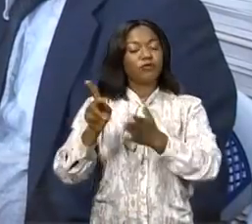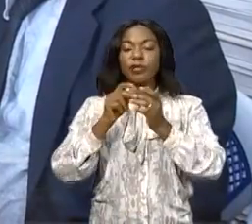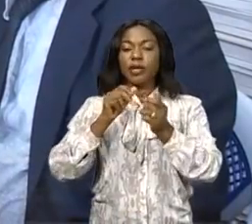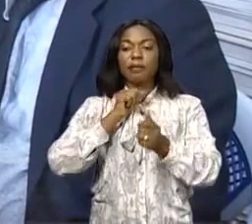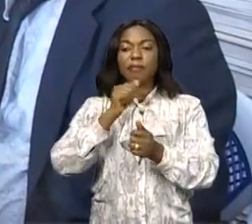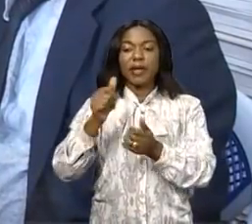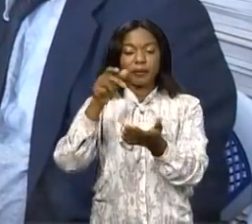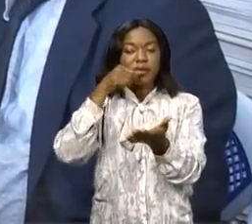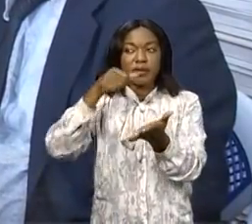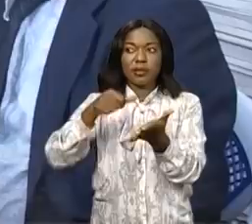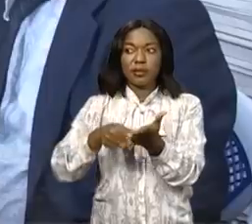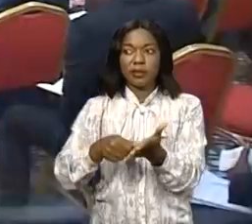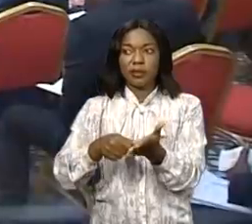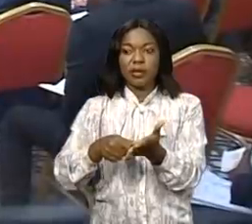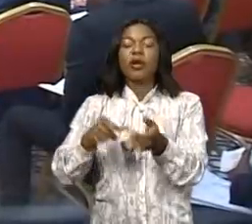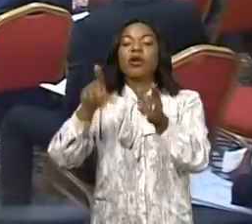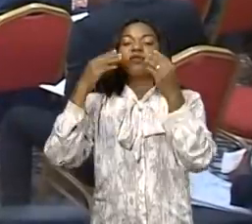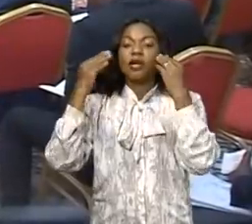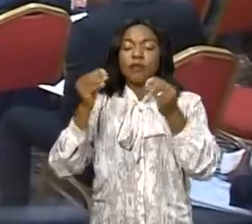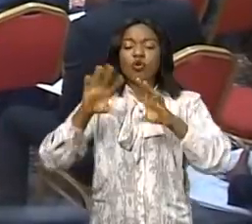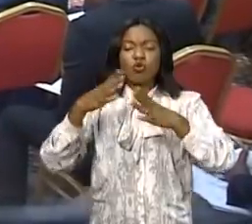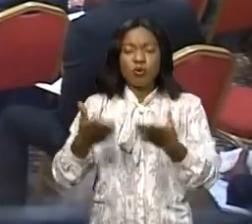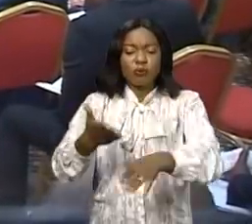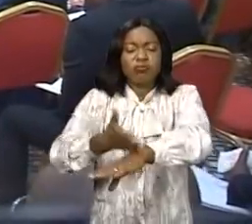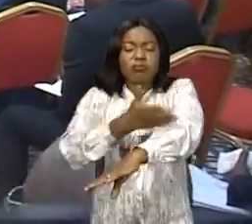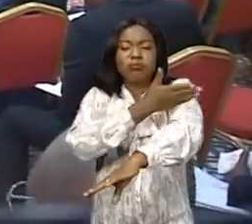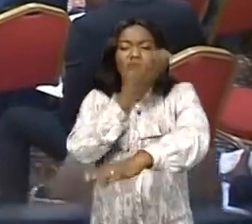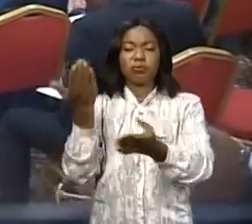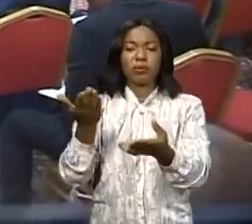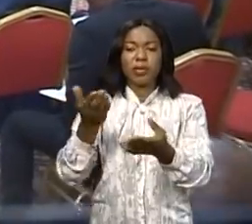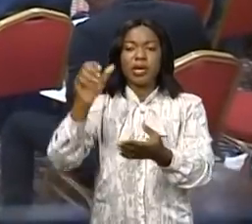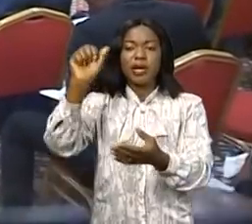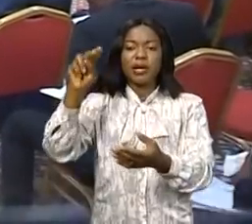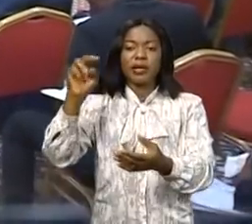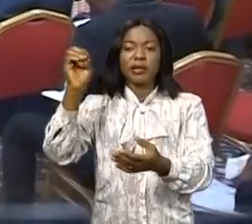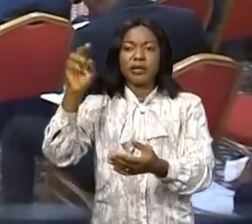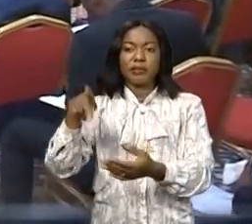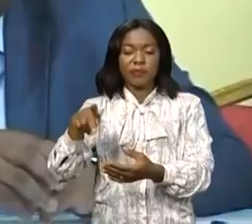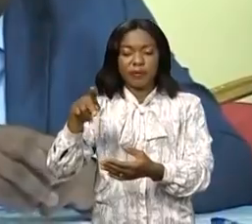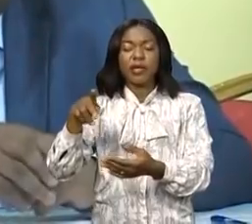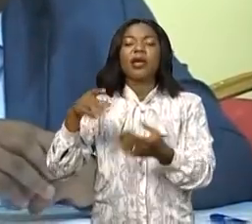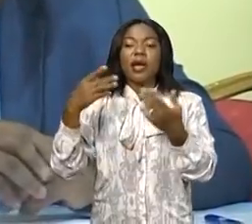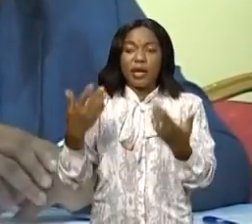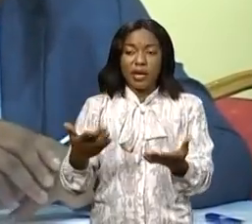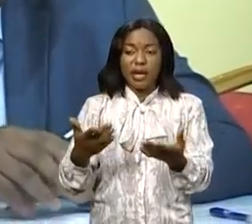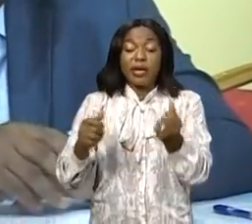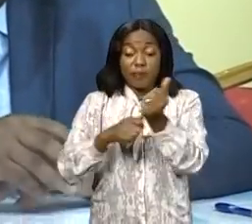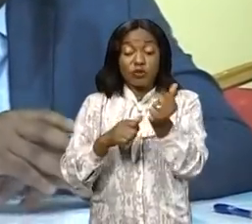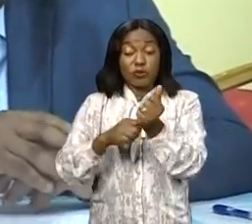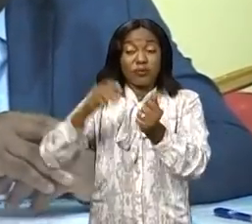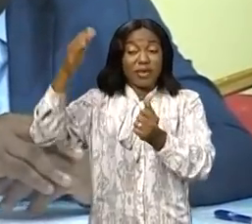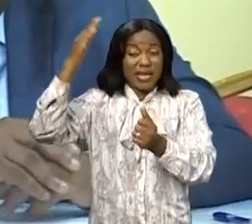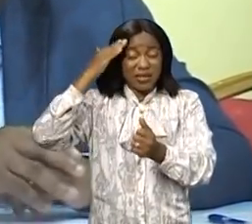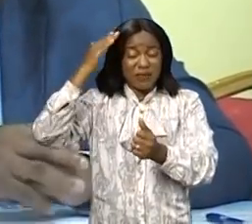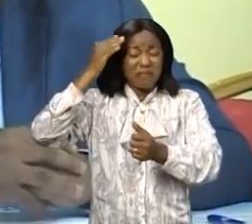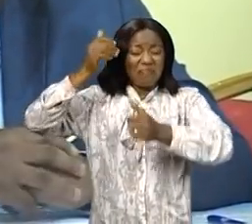négativement sur les paiements des impôts. Comment relever ces défis ? Le fiscaliste et des sociétés commerciales de l'État congolais, membres de